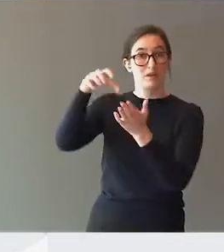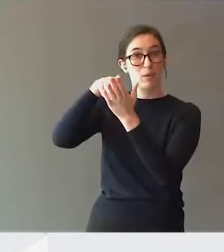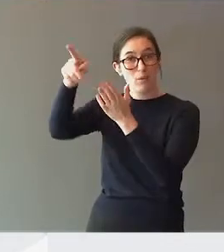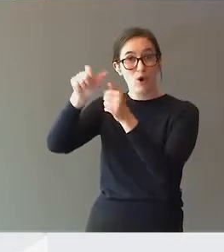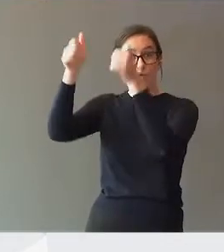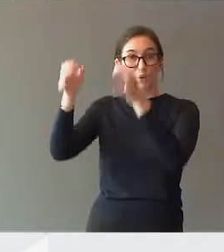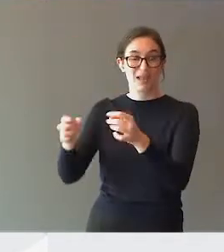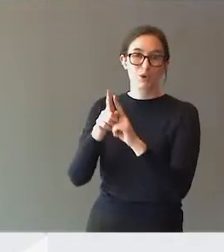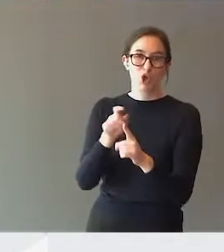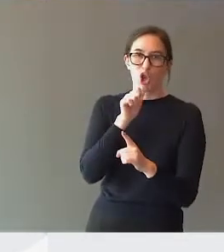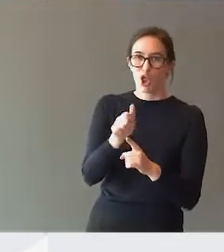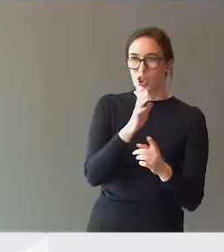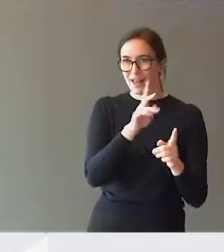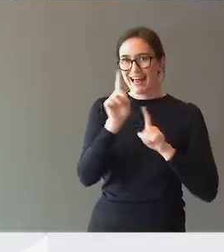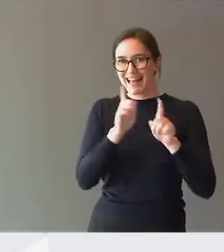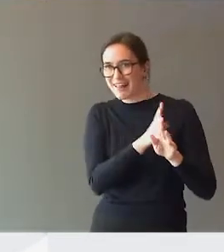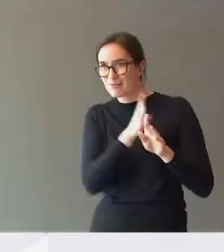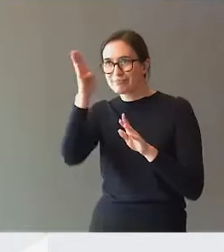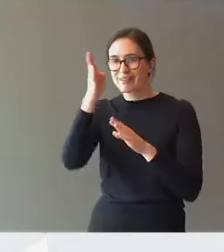kritikken rettes dit den bør.